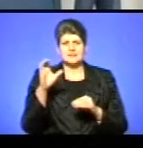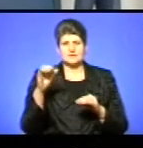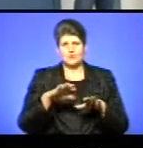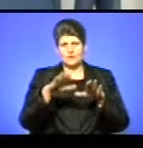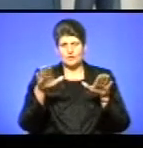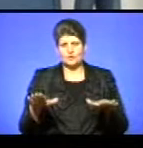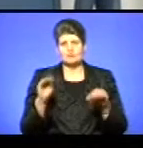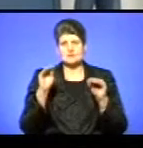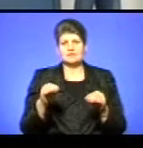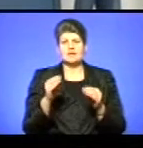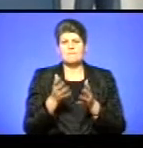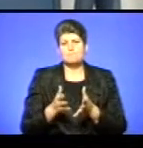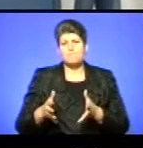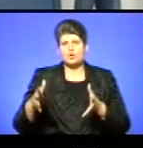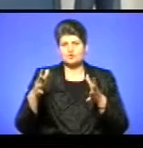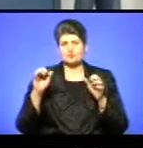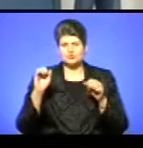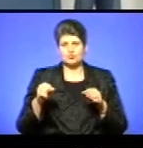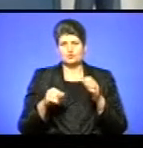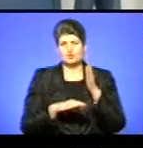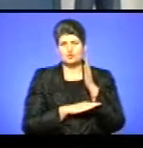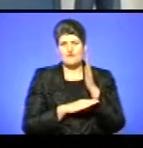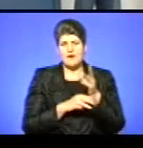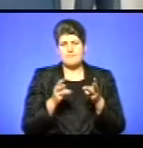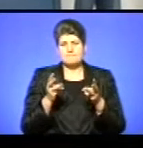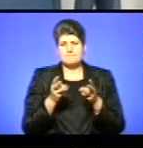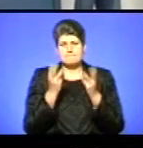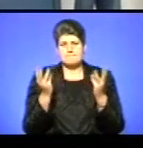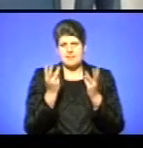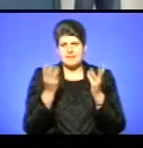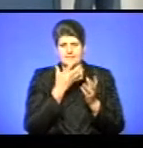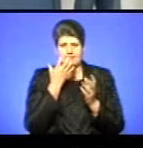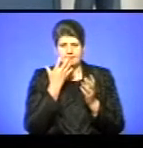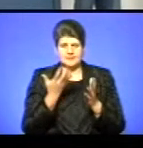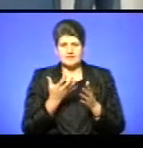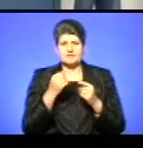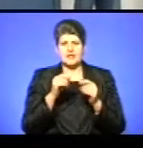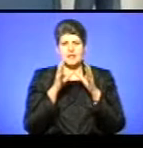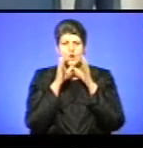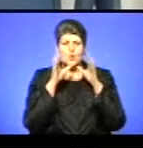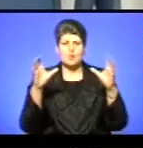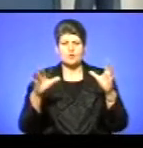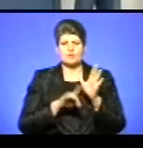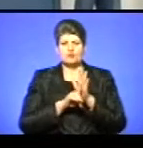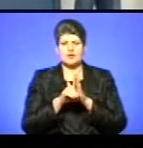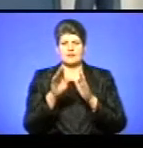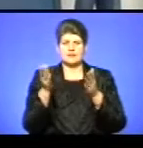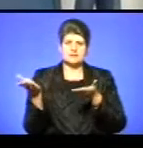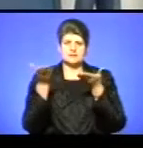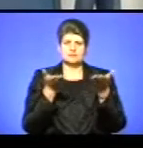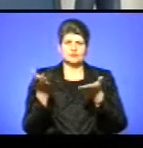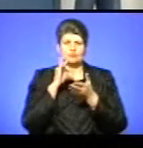поставили бочку для того, щоб можна було дрова палити і грітися біля цього. Взяли рупор і почали закликати молодь виходити